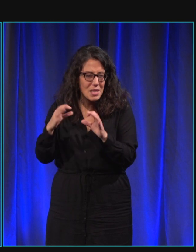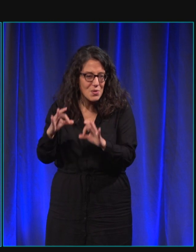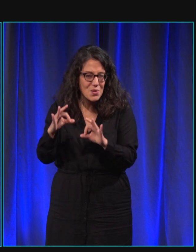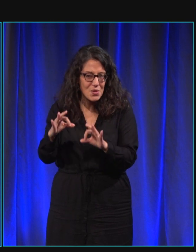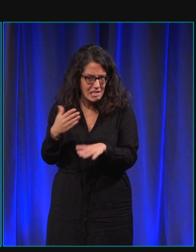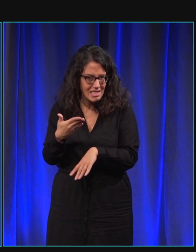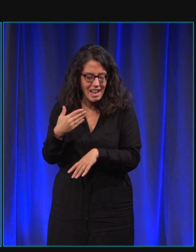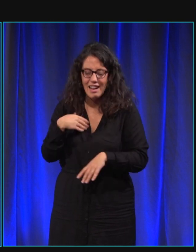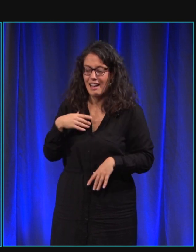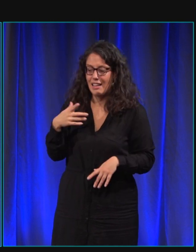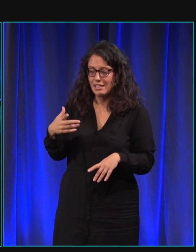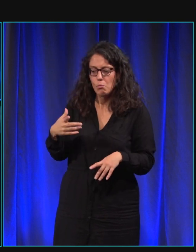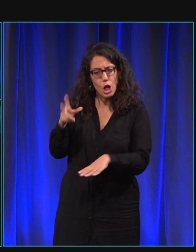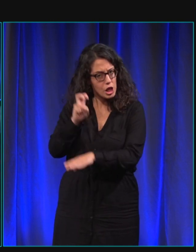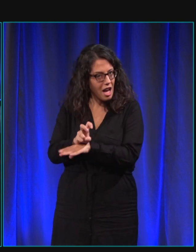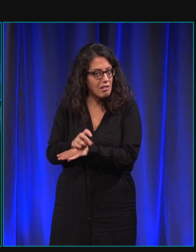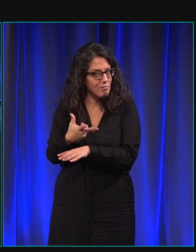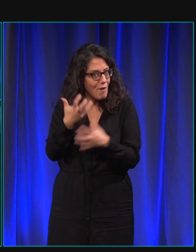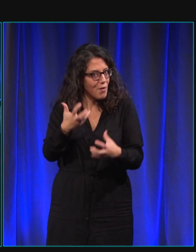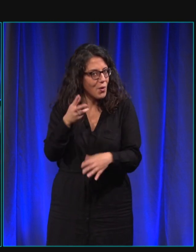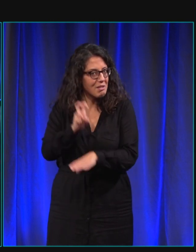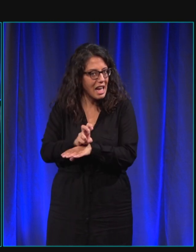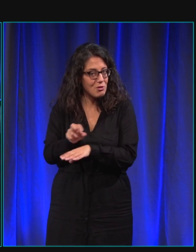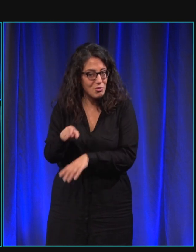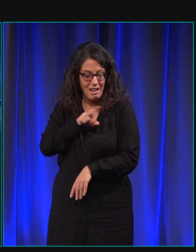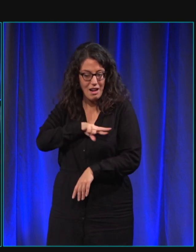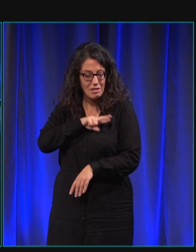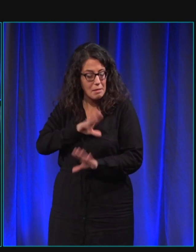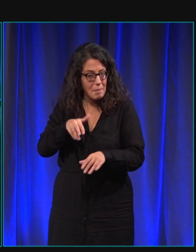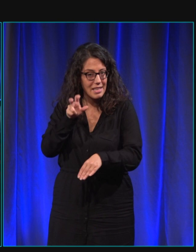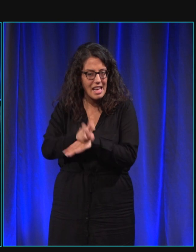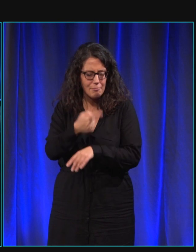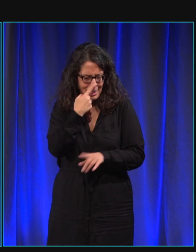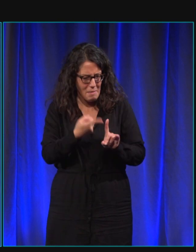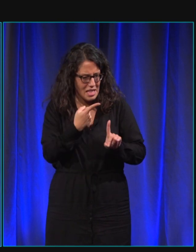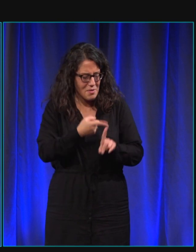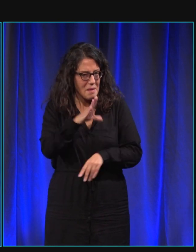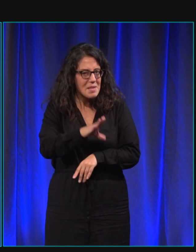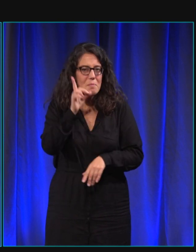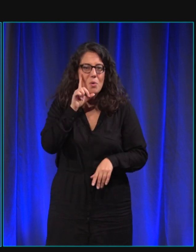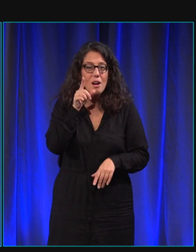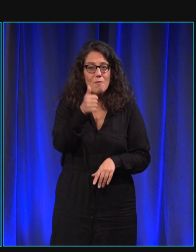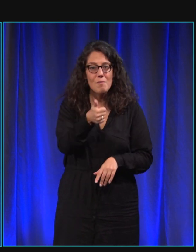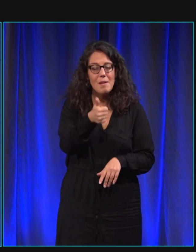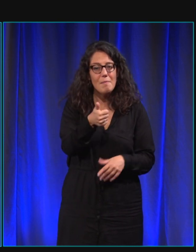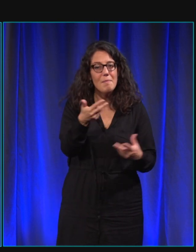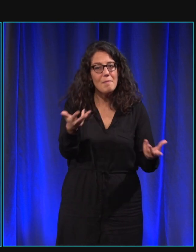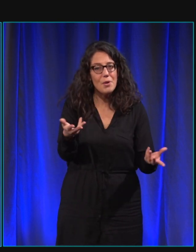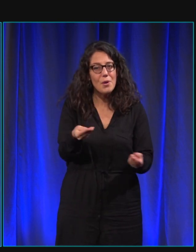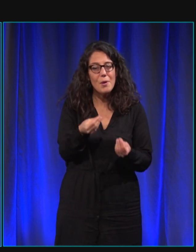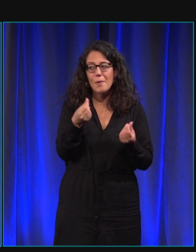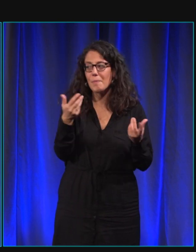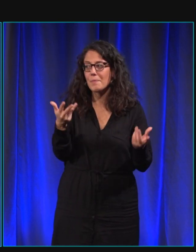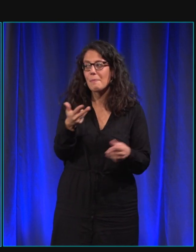que vous avez pu garder avec vous. Et quand je vous dis que c'est un petit peu particulier, c'est parce que vous êtes aussi, vous-même,